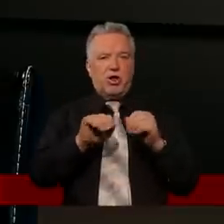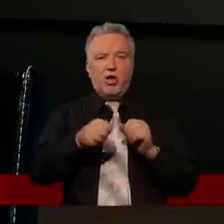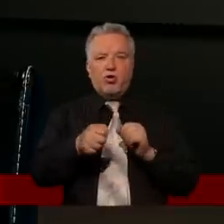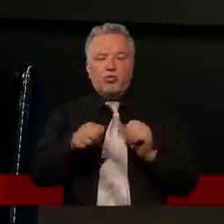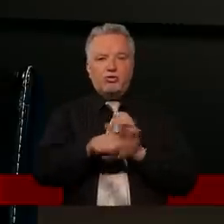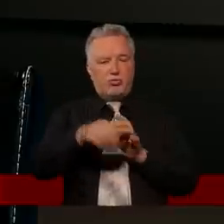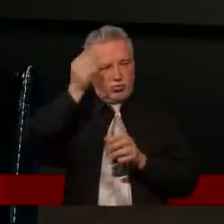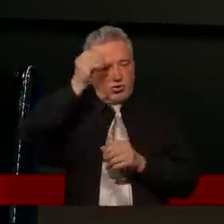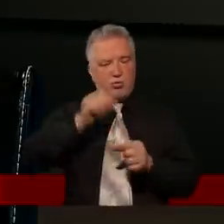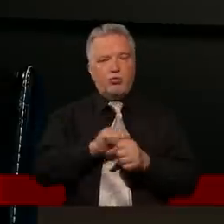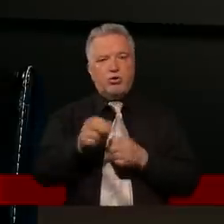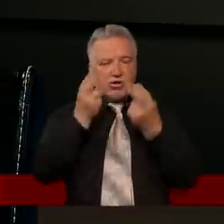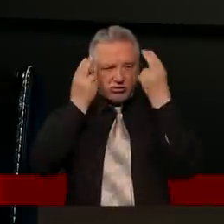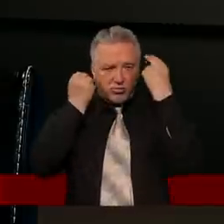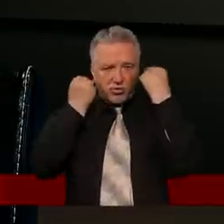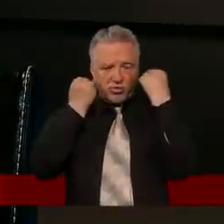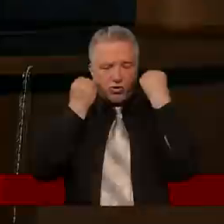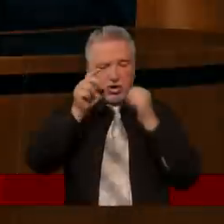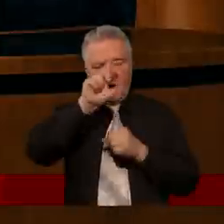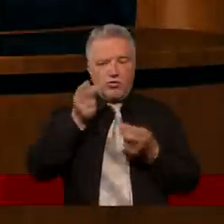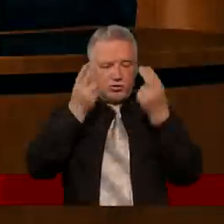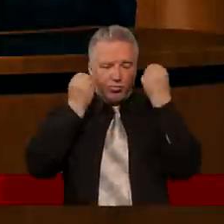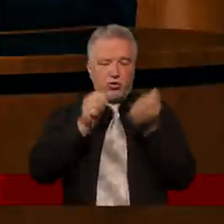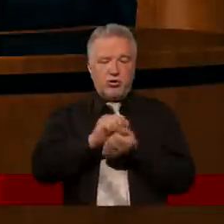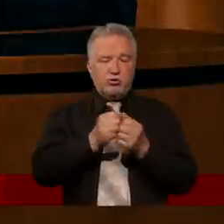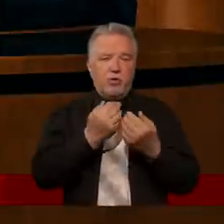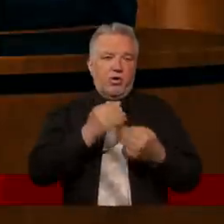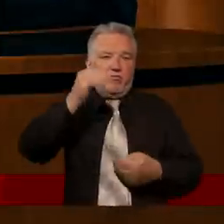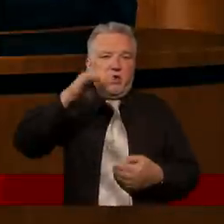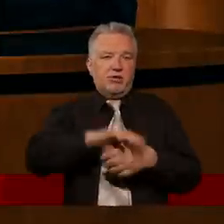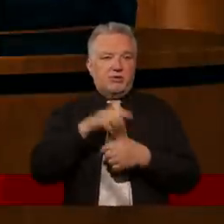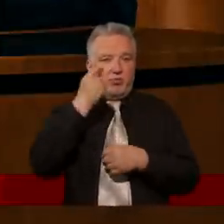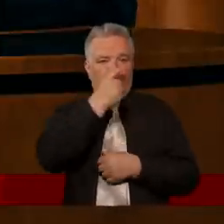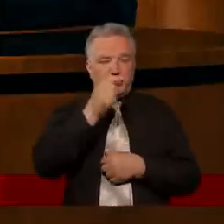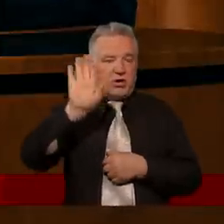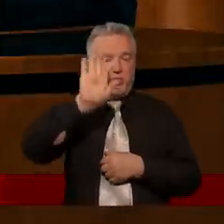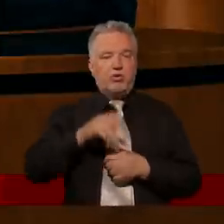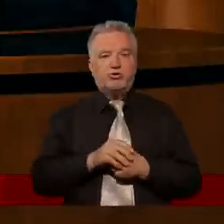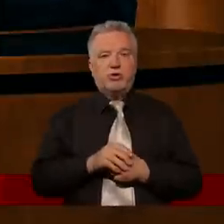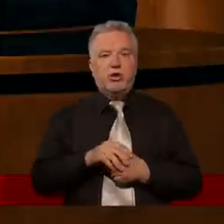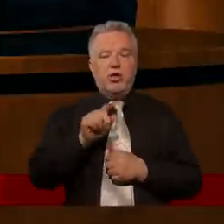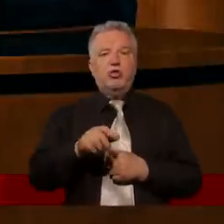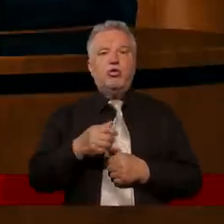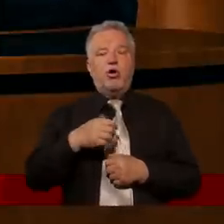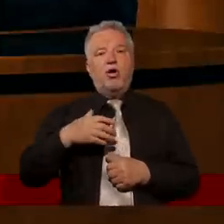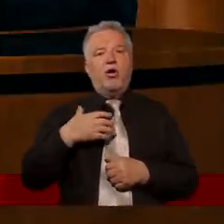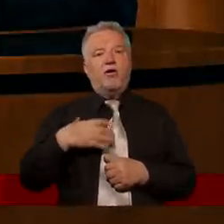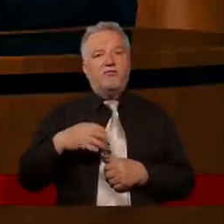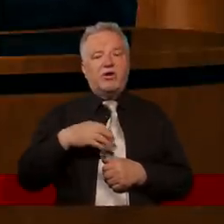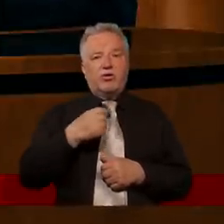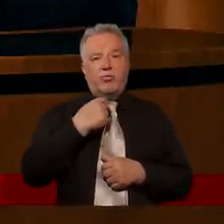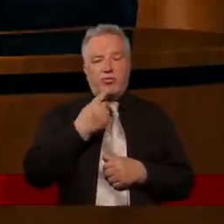nauki jest właśnie ta pokora. Ale ludzie pokorni są właśnie wielcy w oczach Boga i to może bardzo pomóc osobom, które